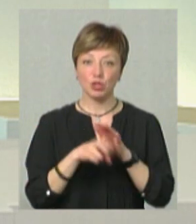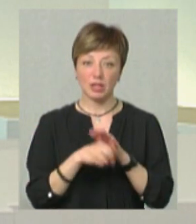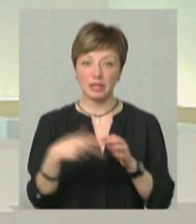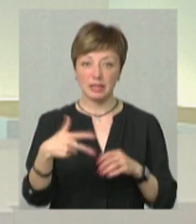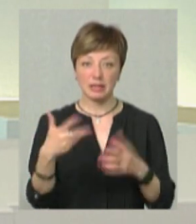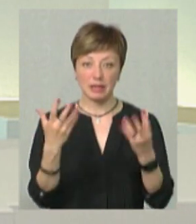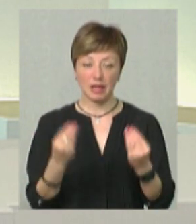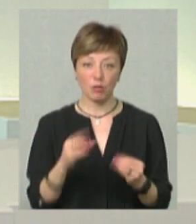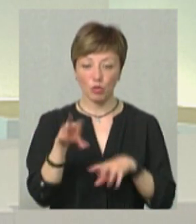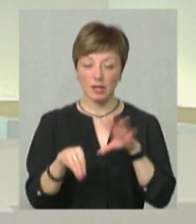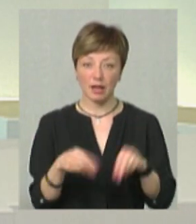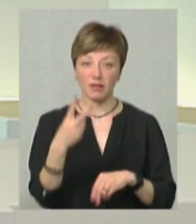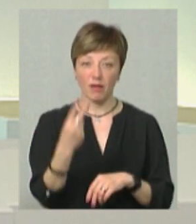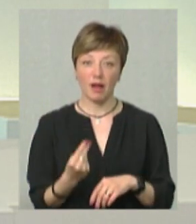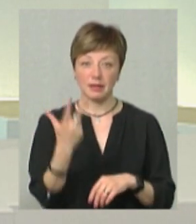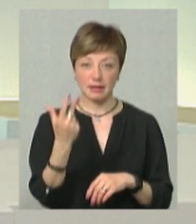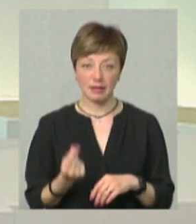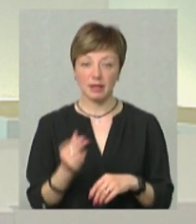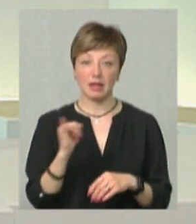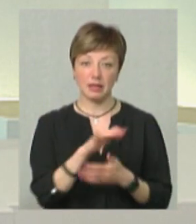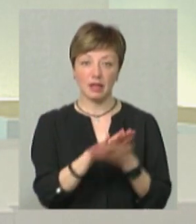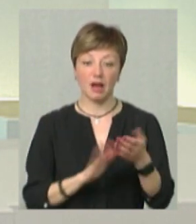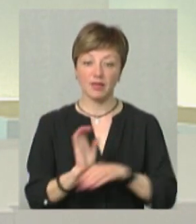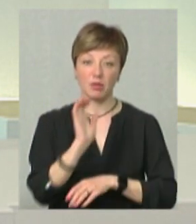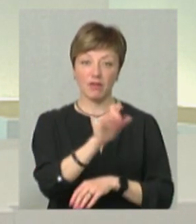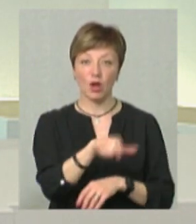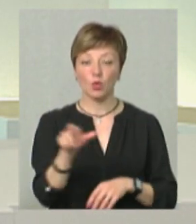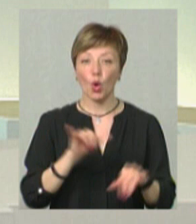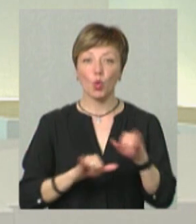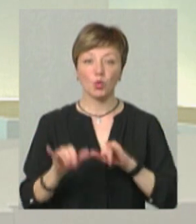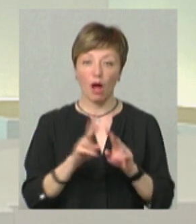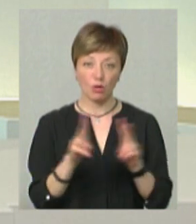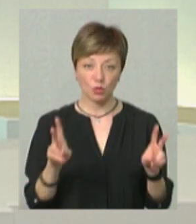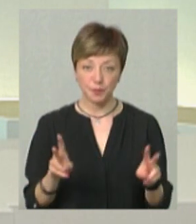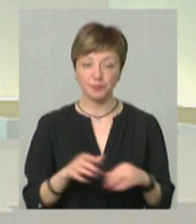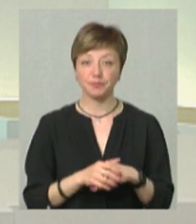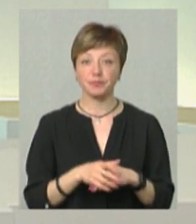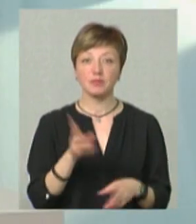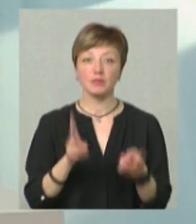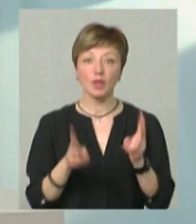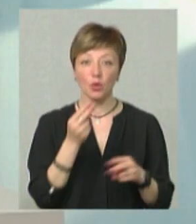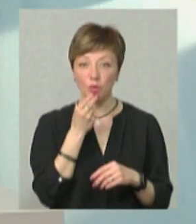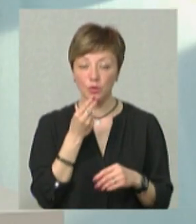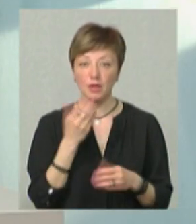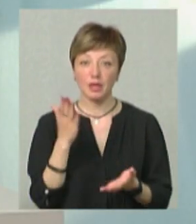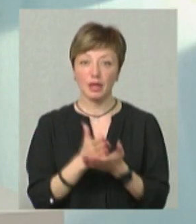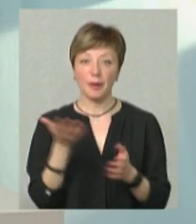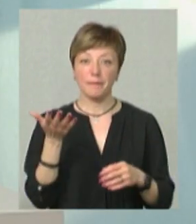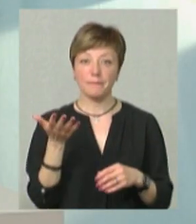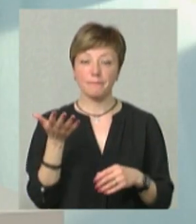в день можна було поселяти на 2-3 дня і далі відправляли людей хто куди. Кухня, тобто, є 5